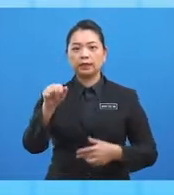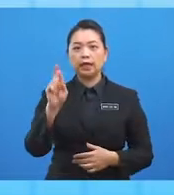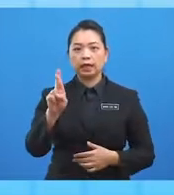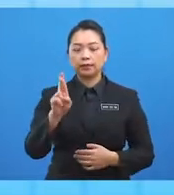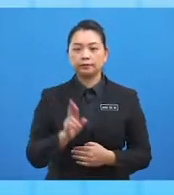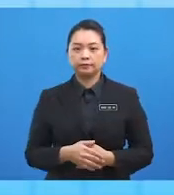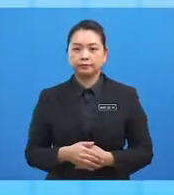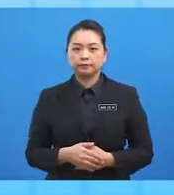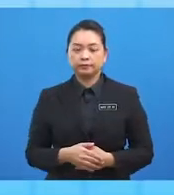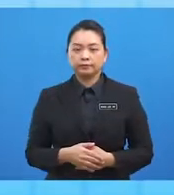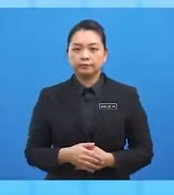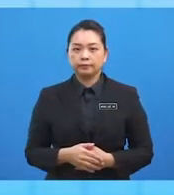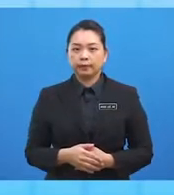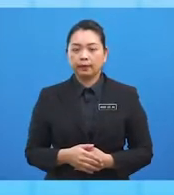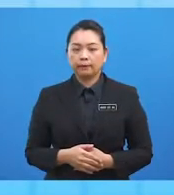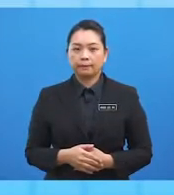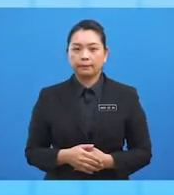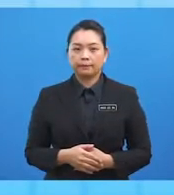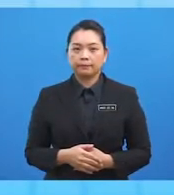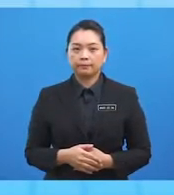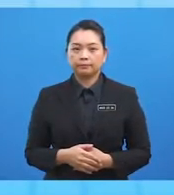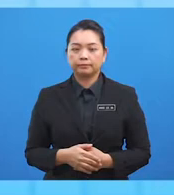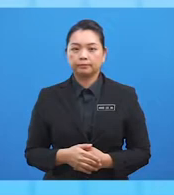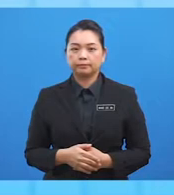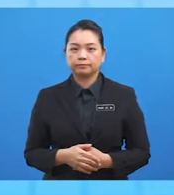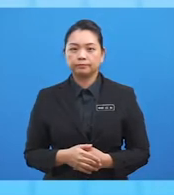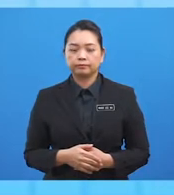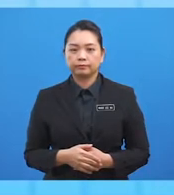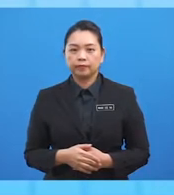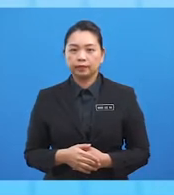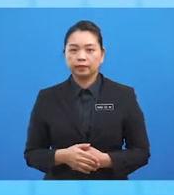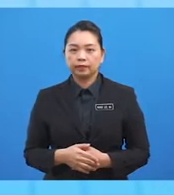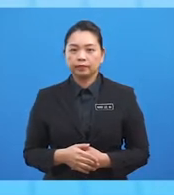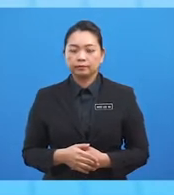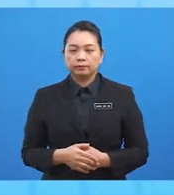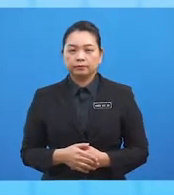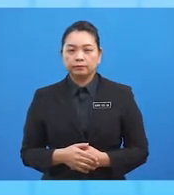R. Mari kita lihat penyelesaian bagi contoh lima.